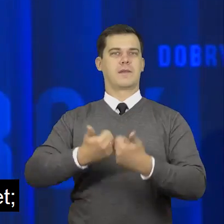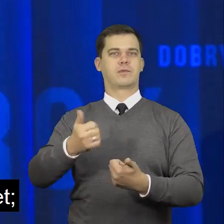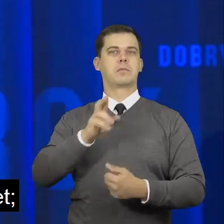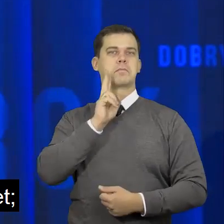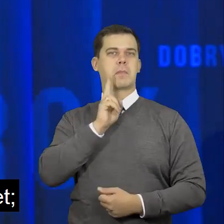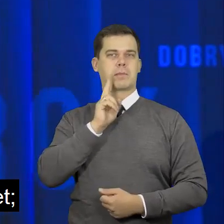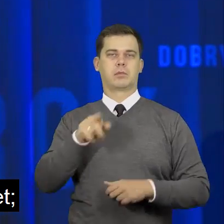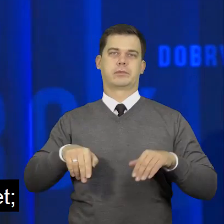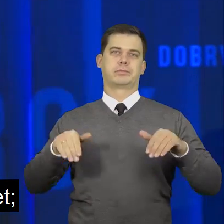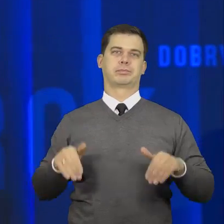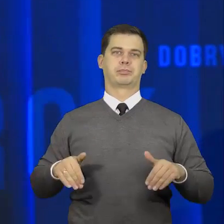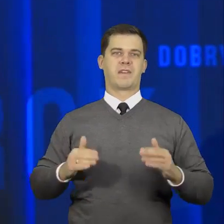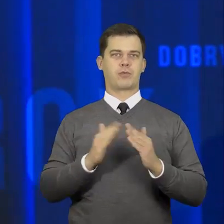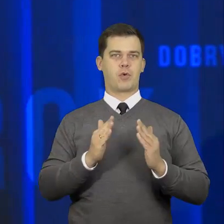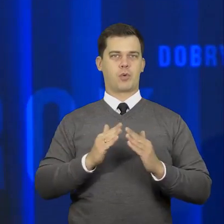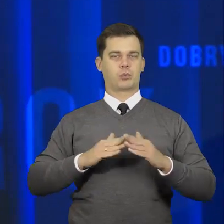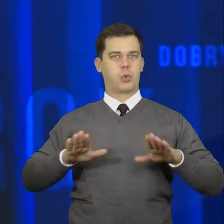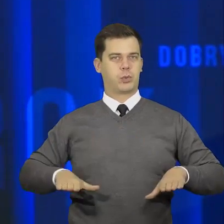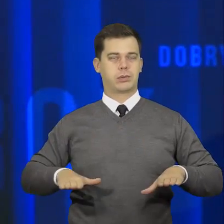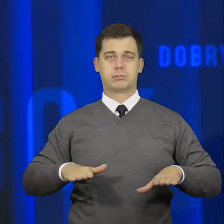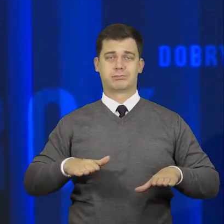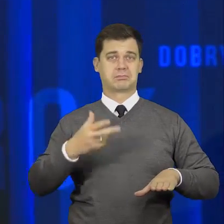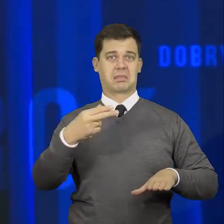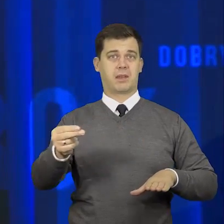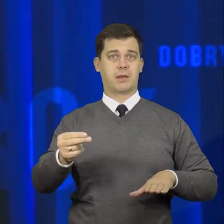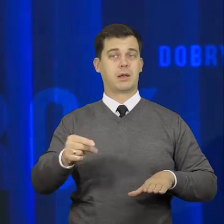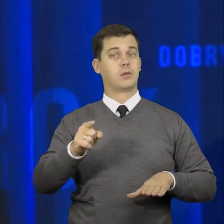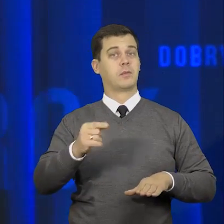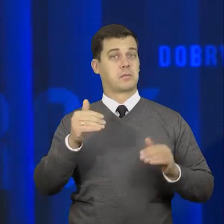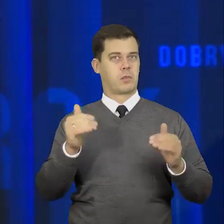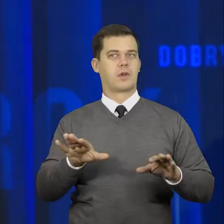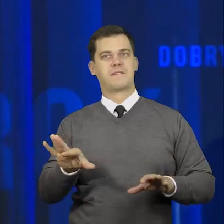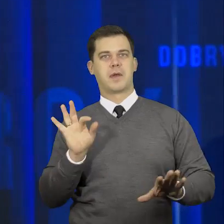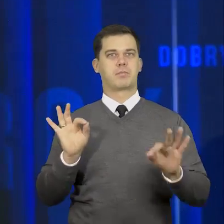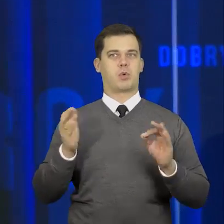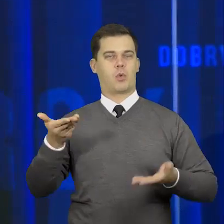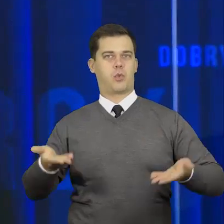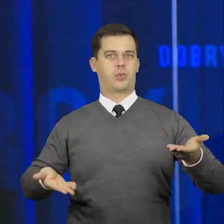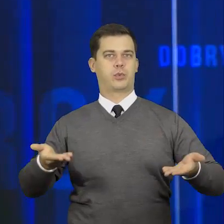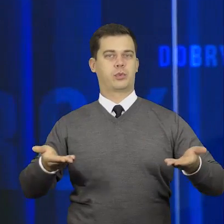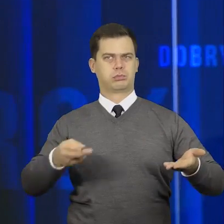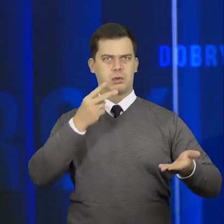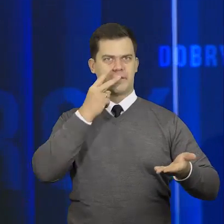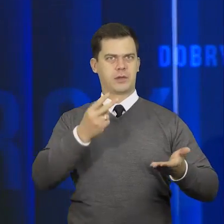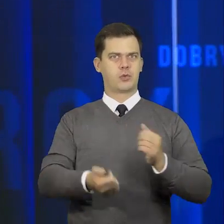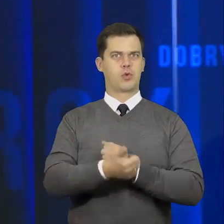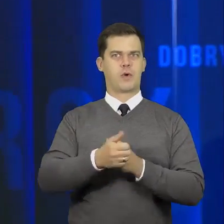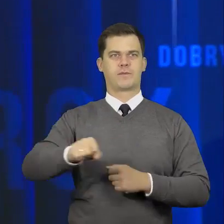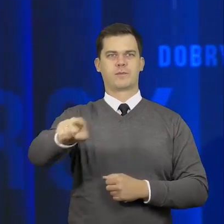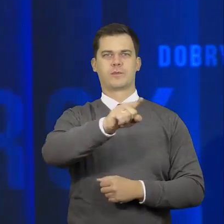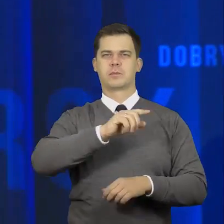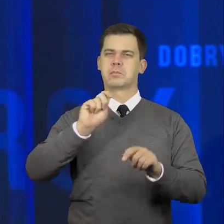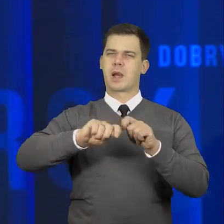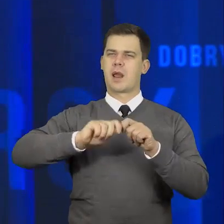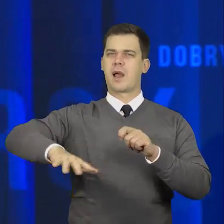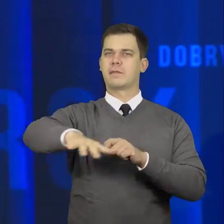zawodowej kobiet. Wręcz przeciwnie. Daje możliwość wyboru. Potwierdzają to dane